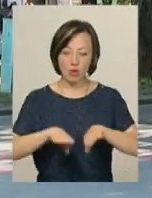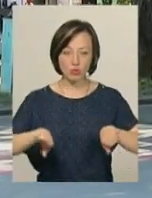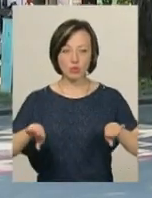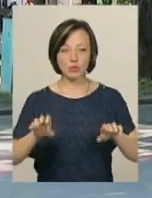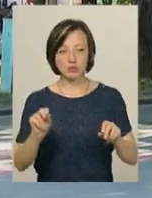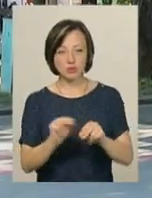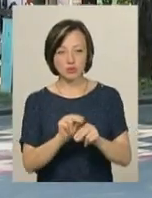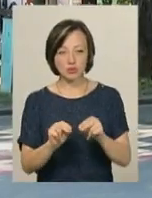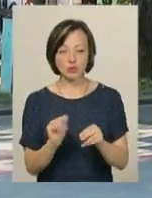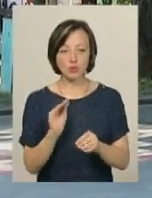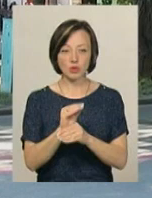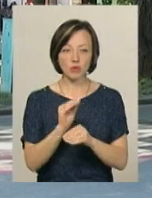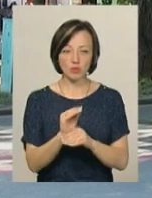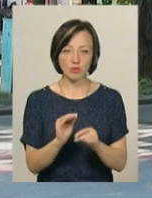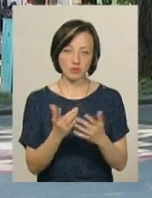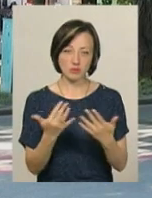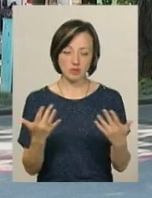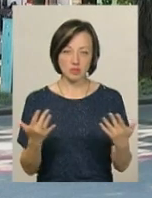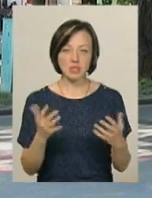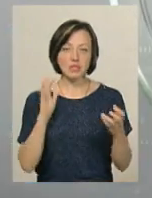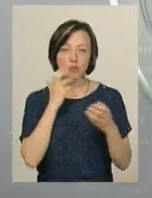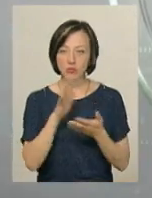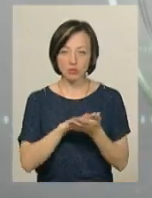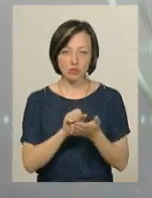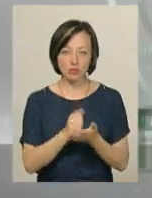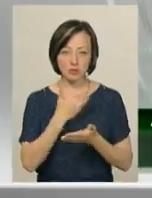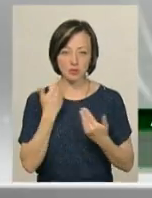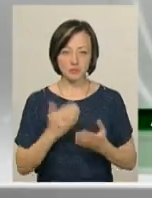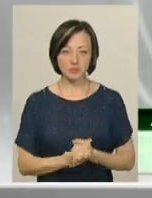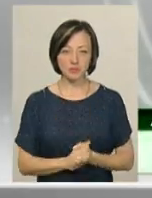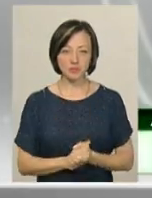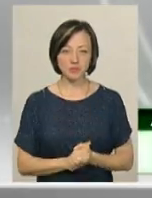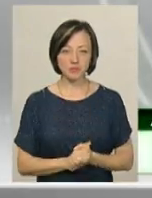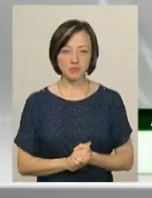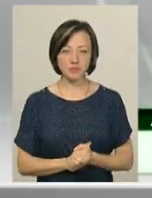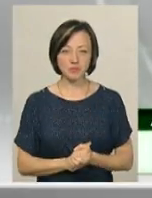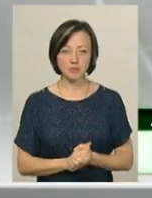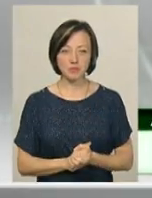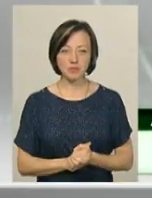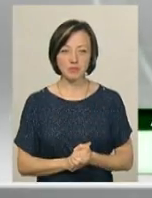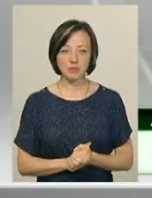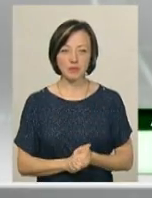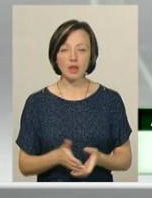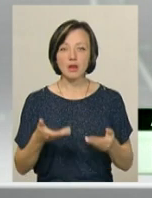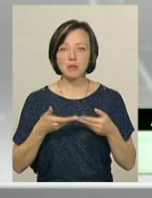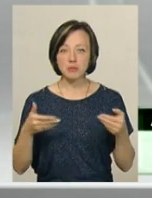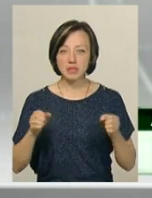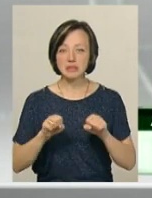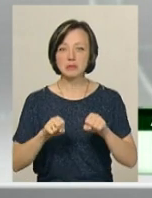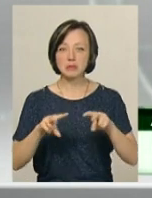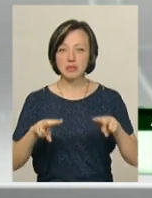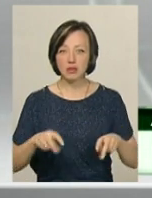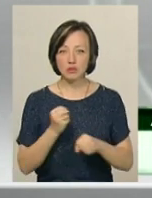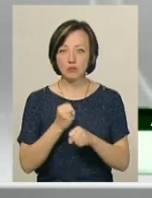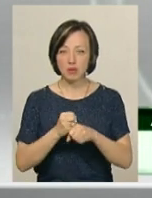ще якихось таких моментів серйозних немає. Ми спеціально робили захистні короба, які захищали від роти. Ми